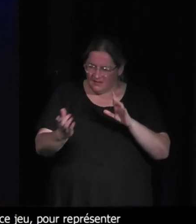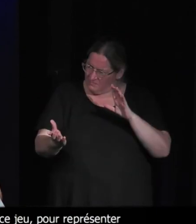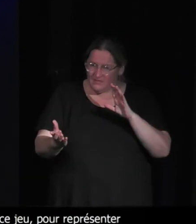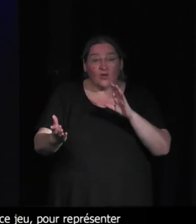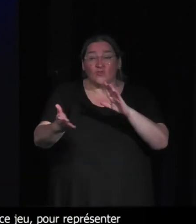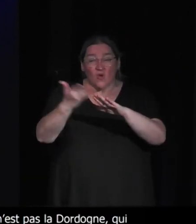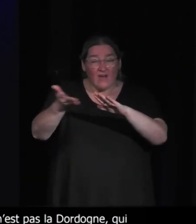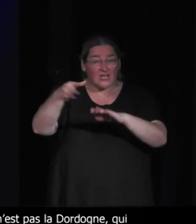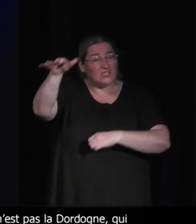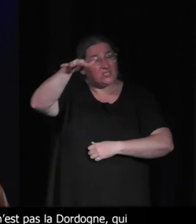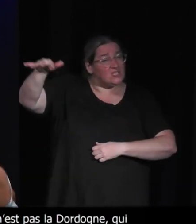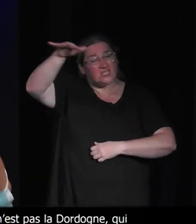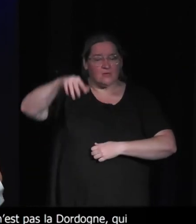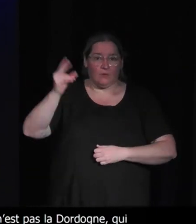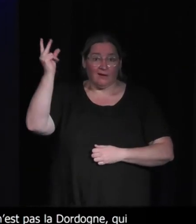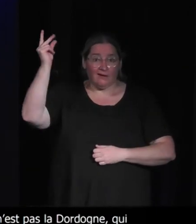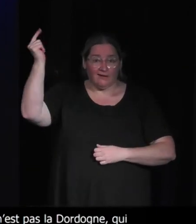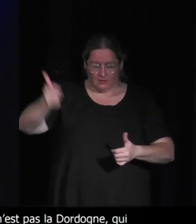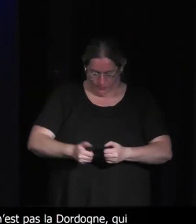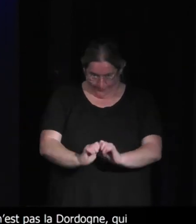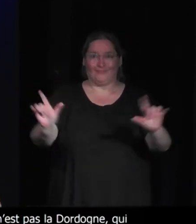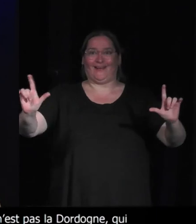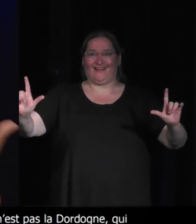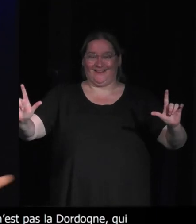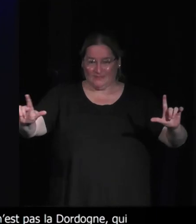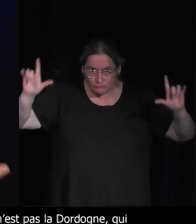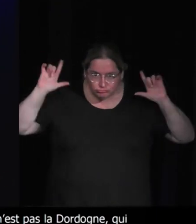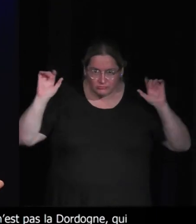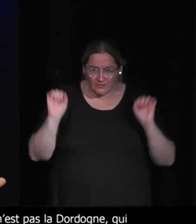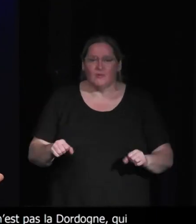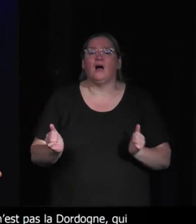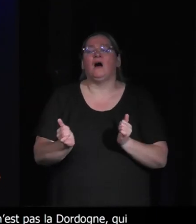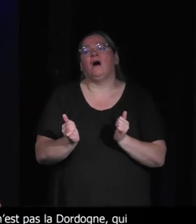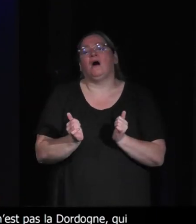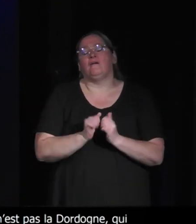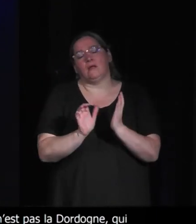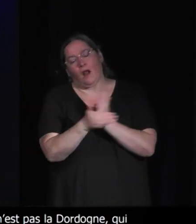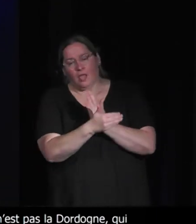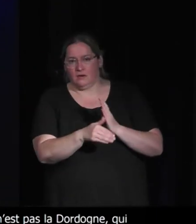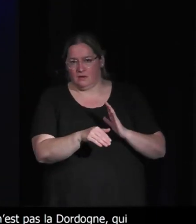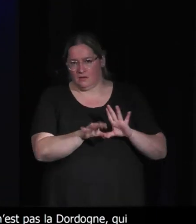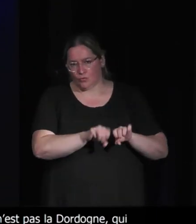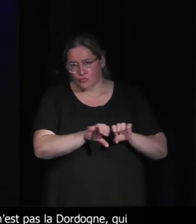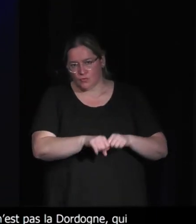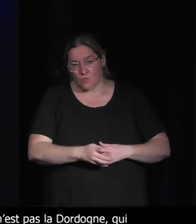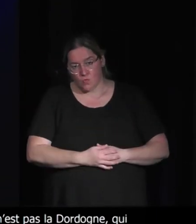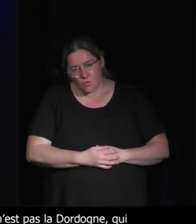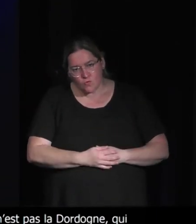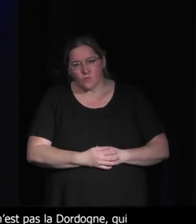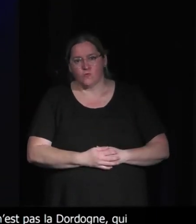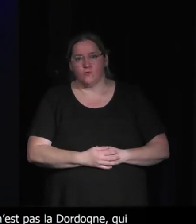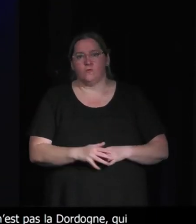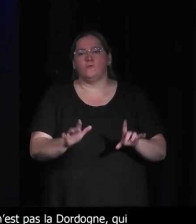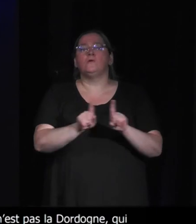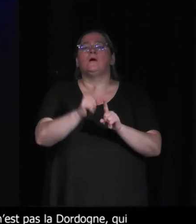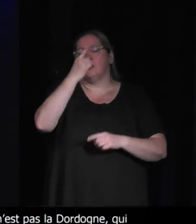maison en un claquement de doigts avec un processus industriel de dingue derrière. et aussi, à mon